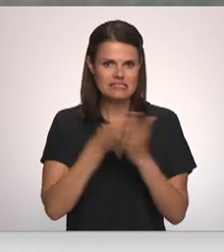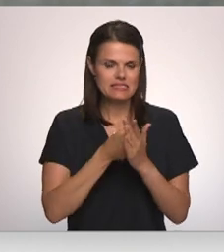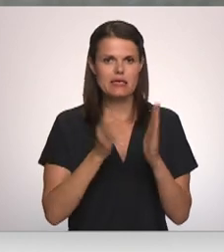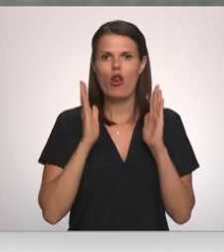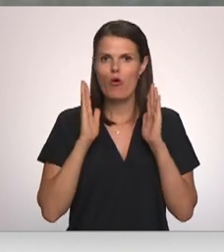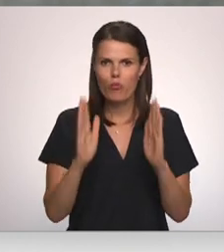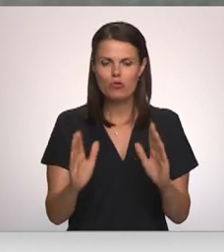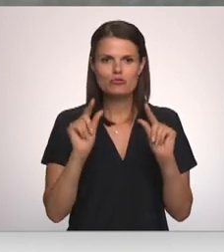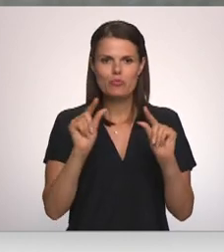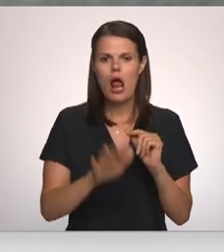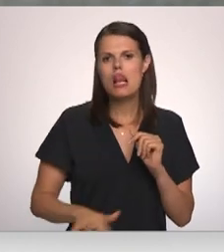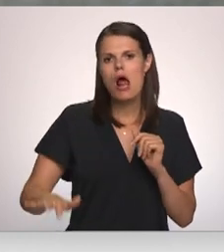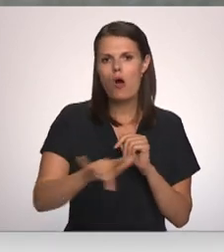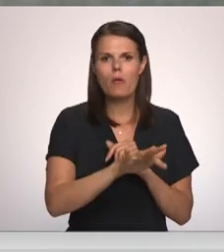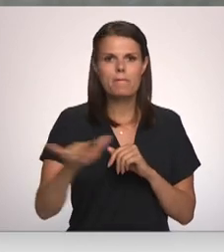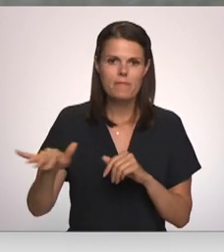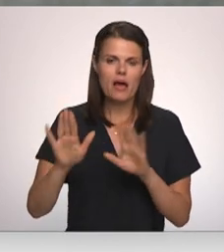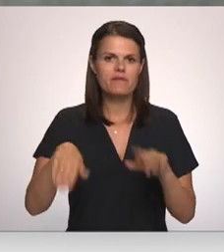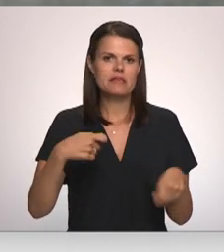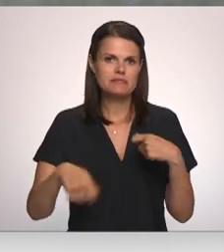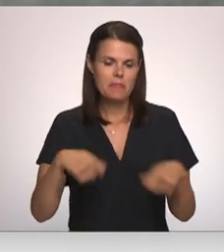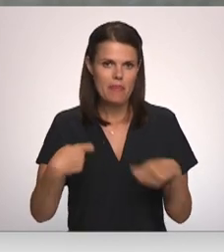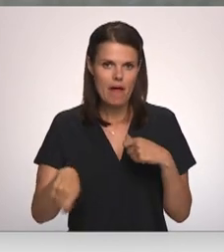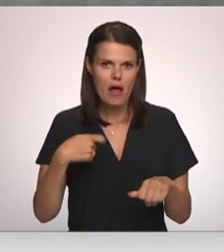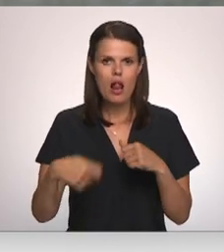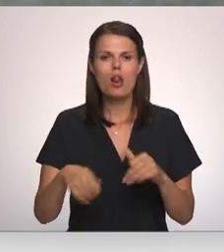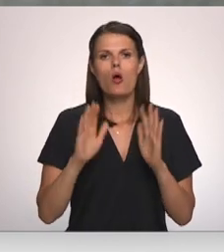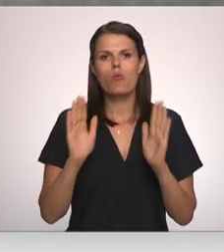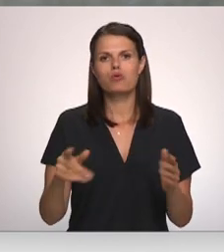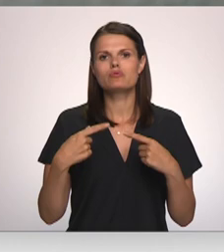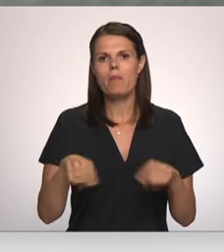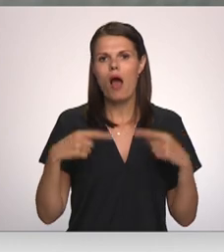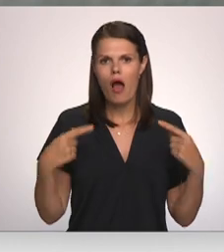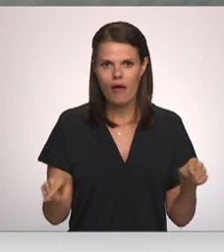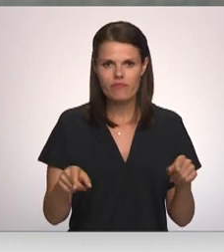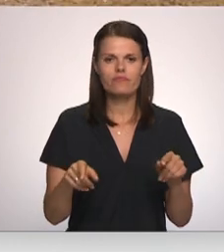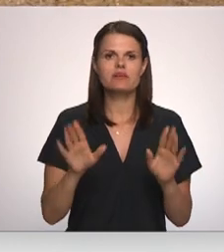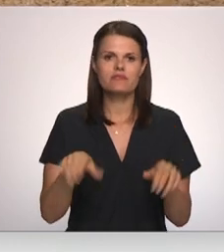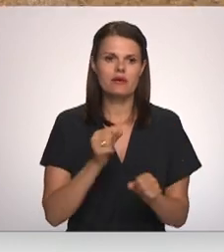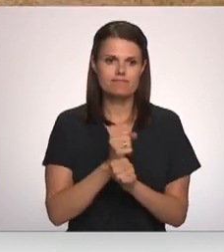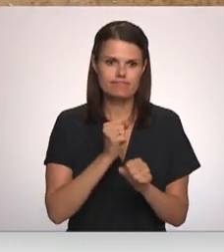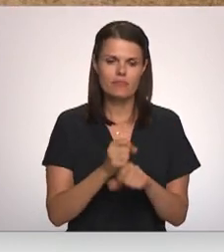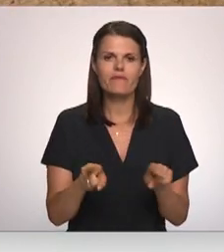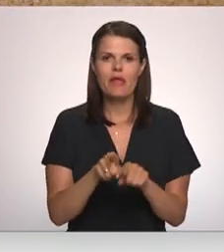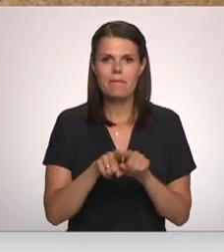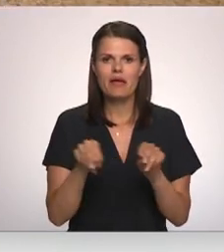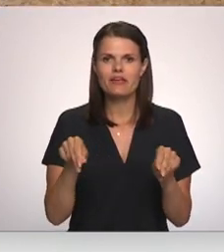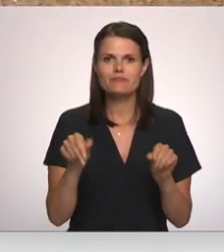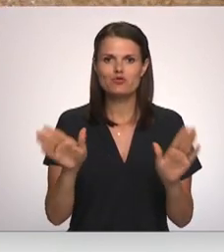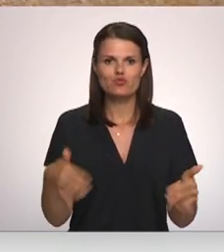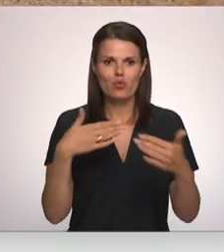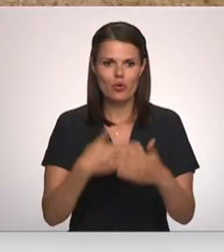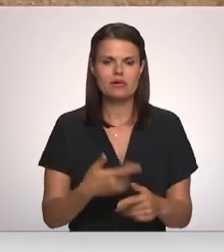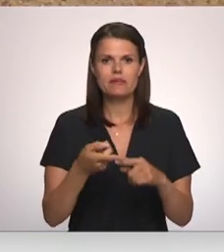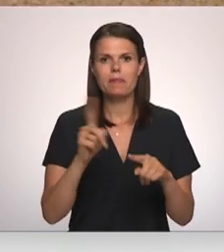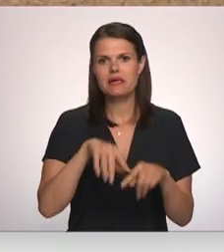nelielas laukumiņš, kur bērniem būt, spēlēties, būs mantas, ar kuram viņi var darboties tāpat kā smilškastē. Līdz ar